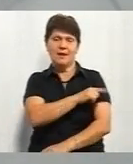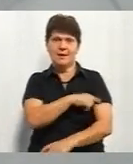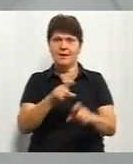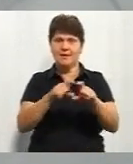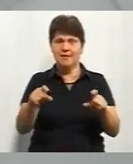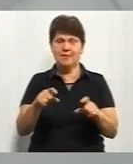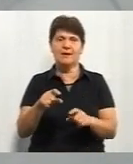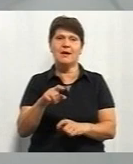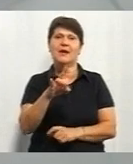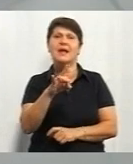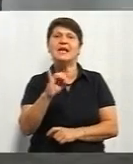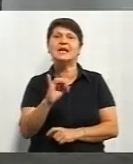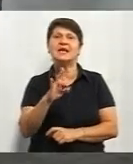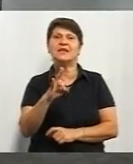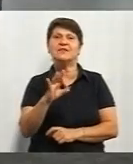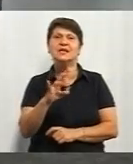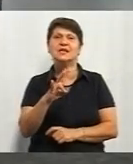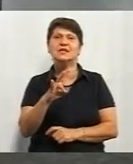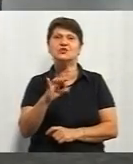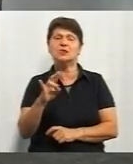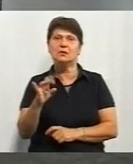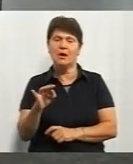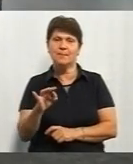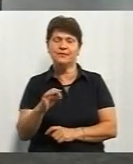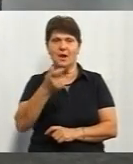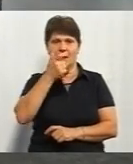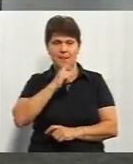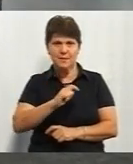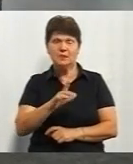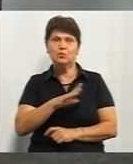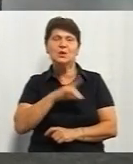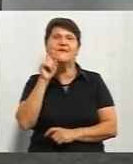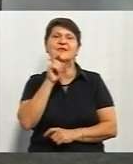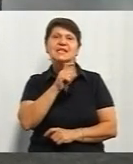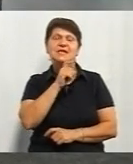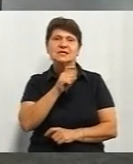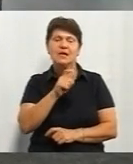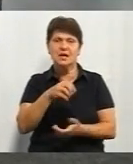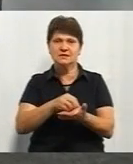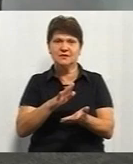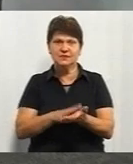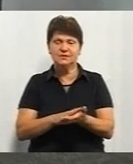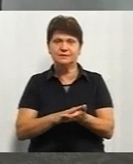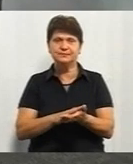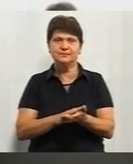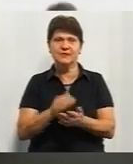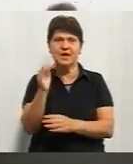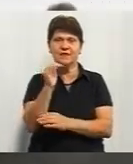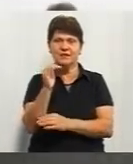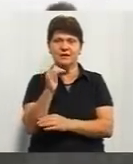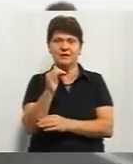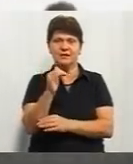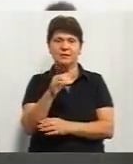Пане Руслане, на Вінничині був зафіксований факт знущань над вихованцями. Наступне відео йдеться про